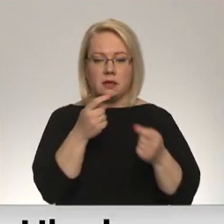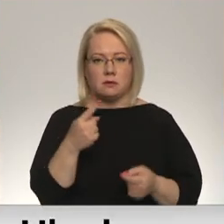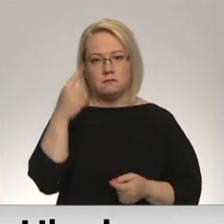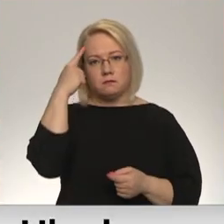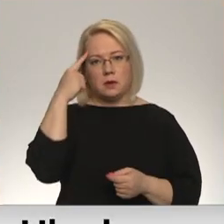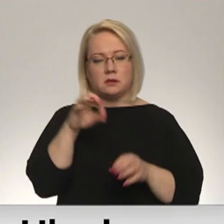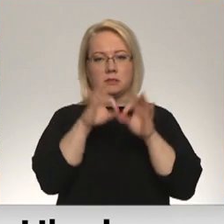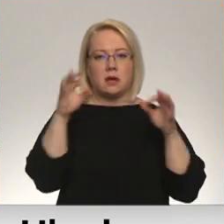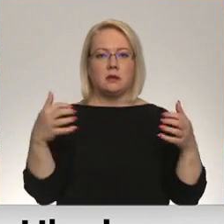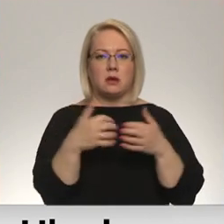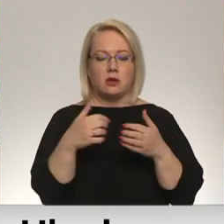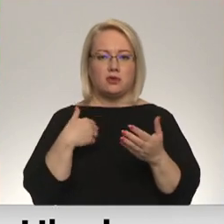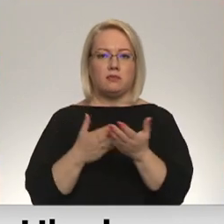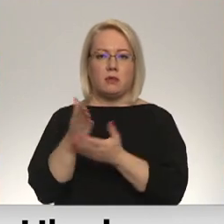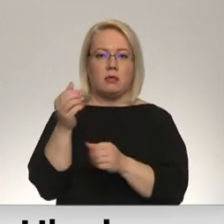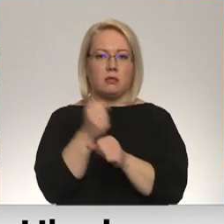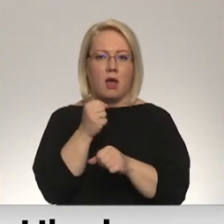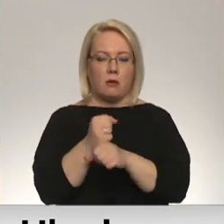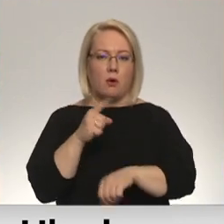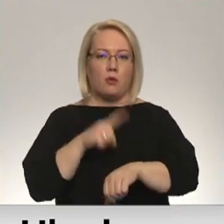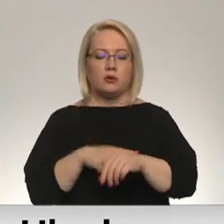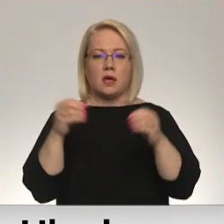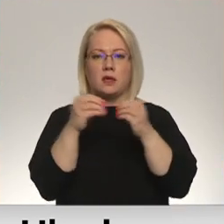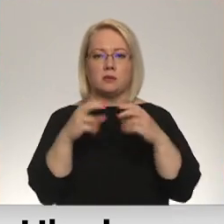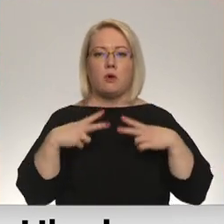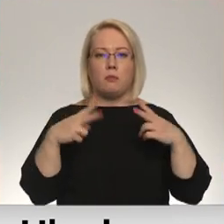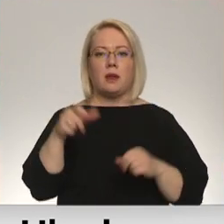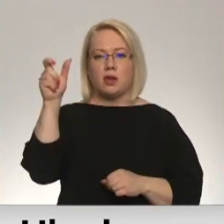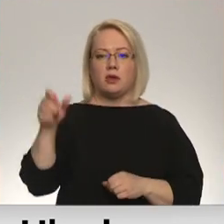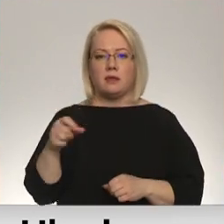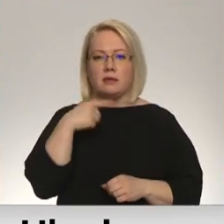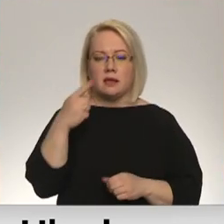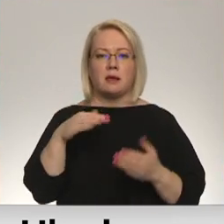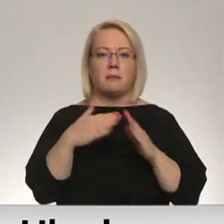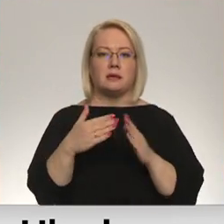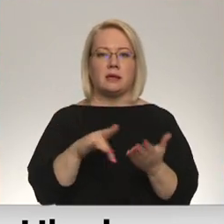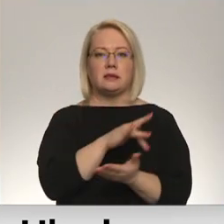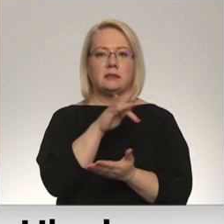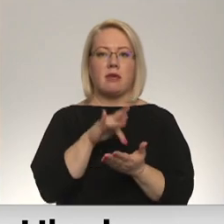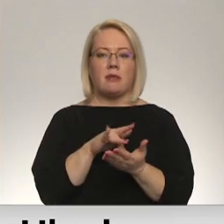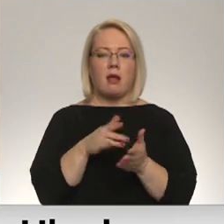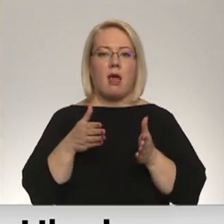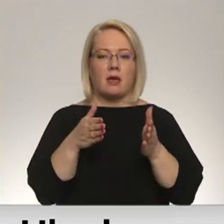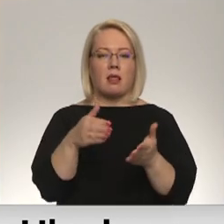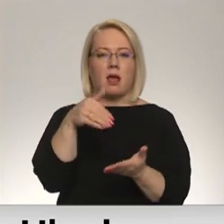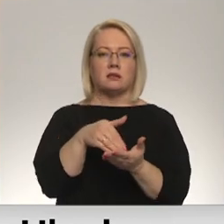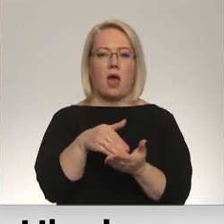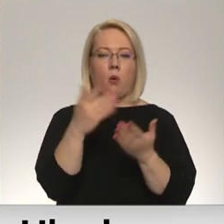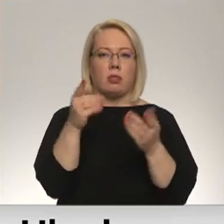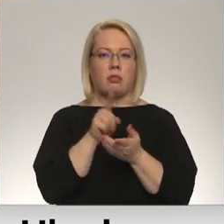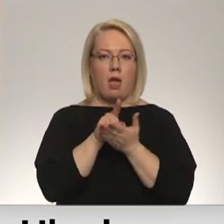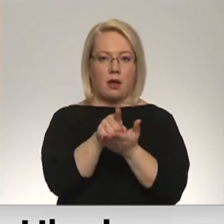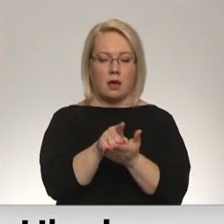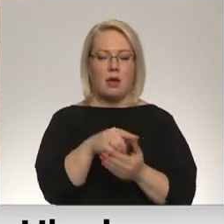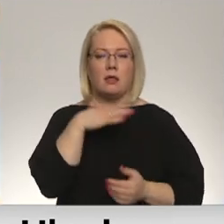karš. Aizgāja uz darbu, bet jau ap desmitiem priekšnieks teica, ka pilsētas centrālajā ielā stāv tālki. Vairāk lukraiņas stāst,